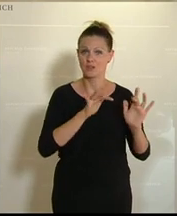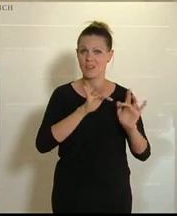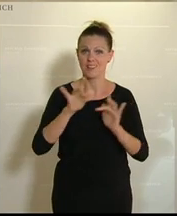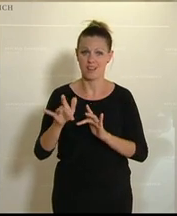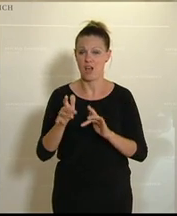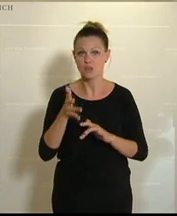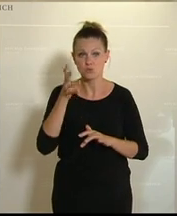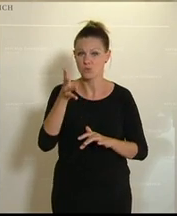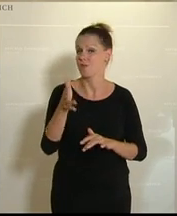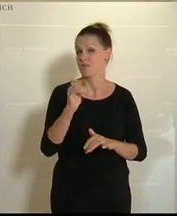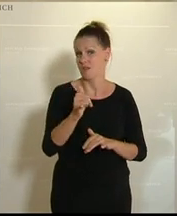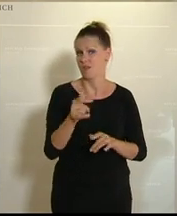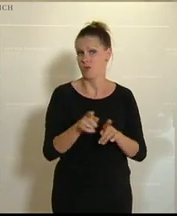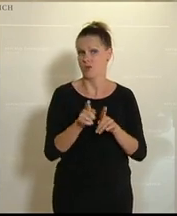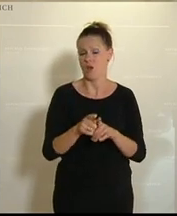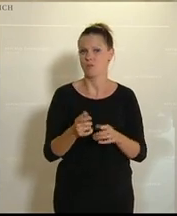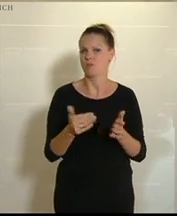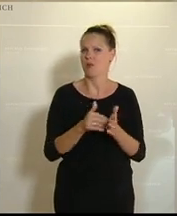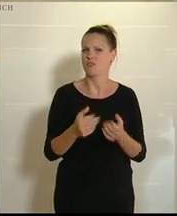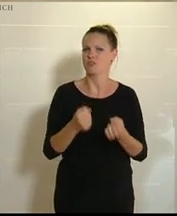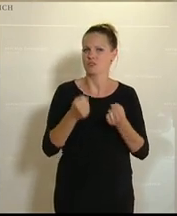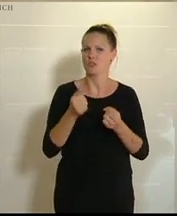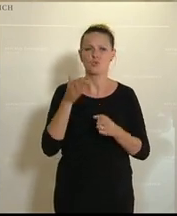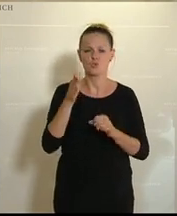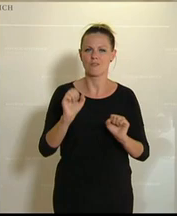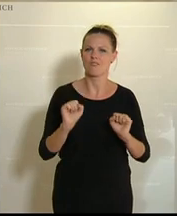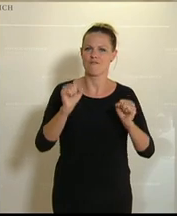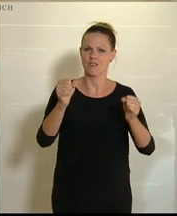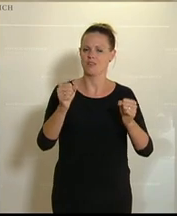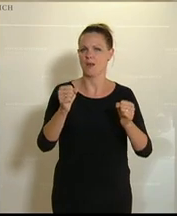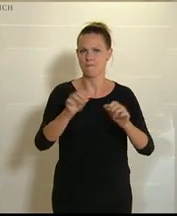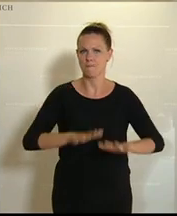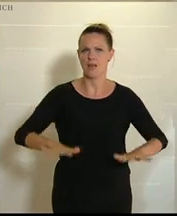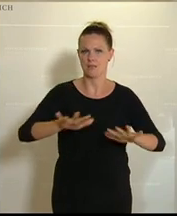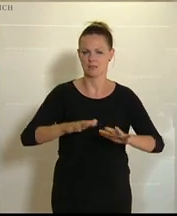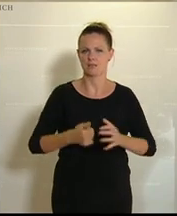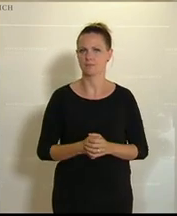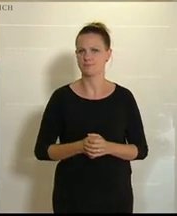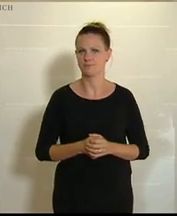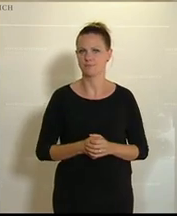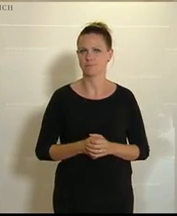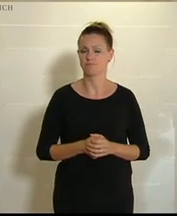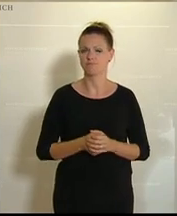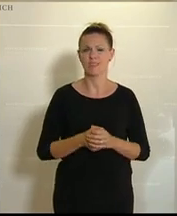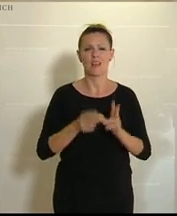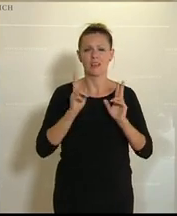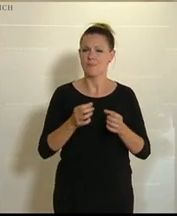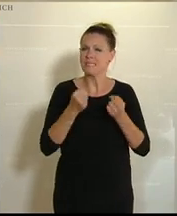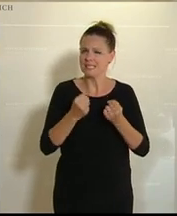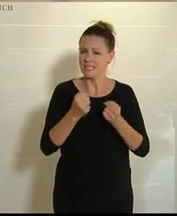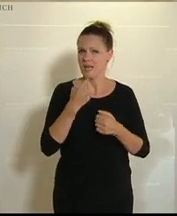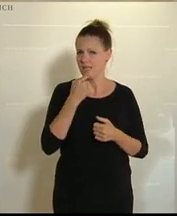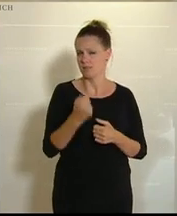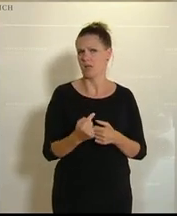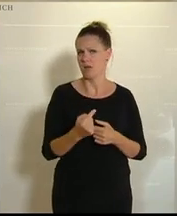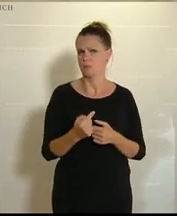die Zukunft und auch für eine stabile und zukunftsfitte wirtschaftliche Basis. Und ich kann Ihnen versichern, und ich nehme jetzt